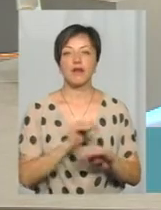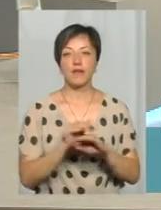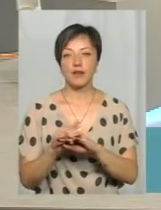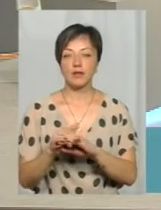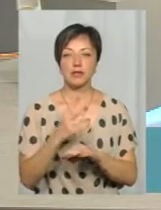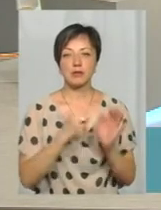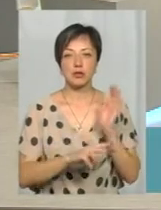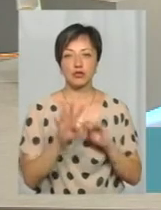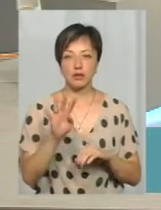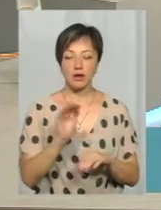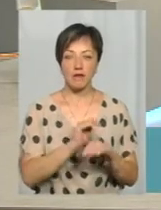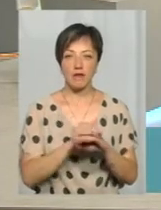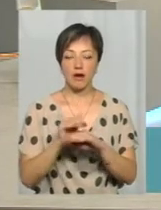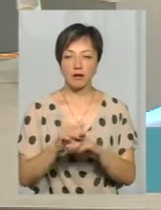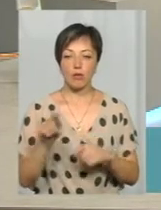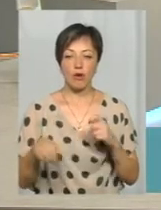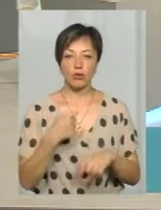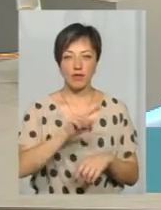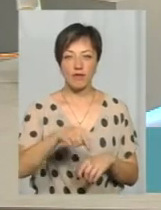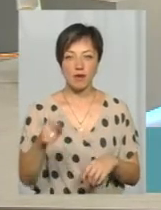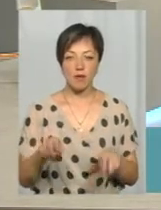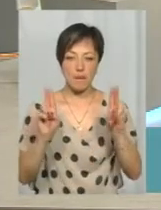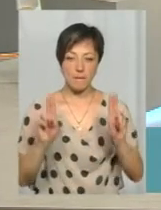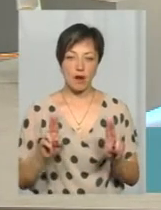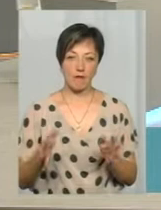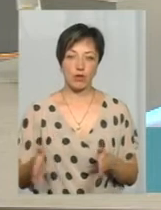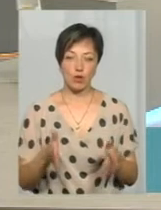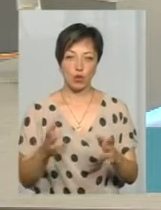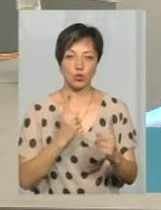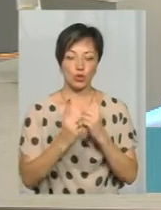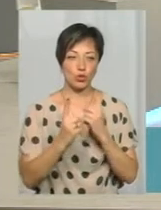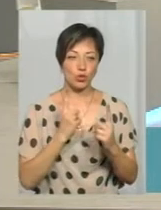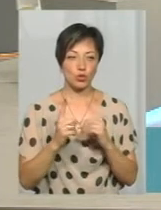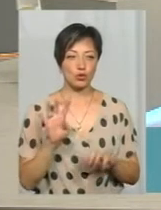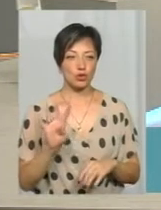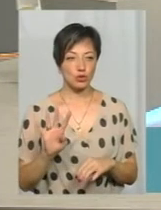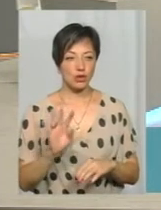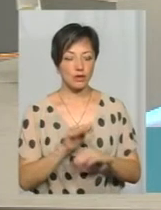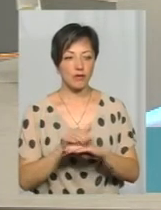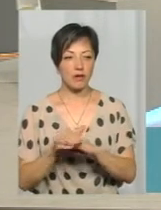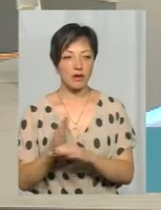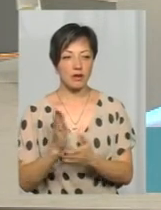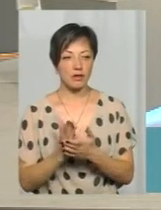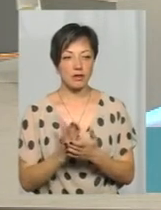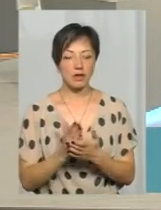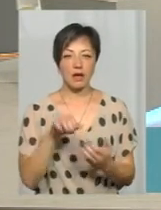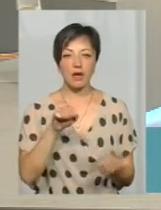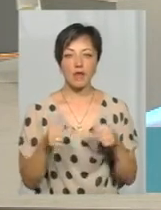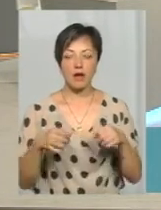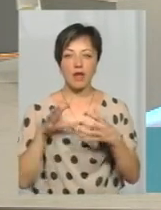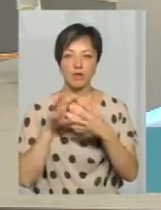факти порушення вимог правил дорожнього руху, 4 факти керування